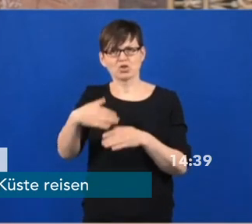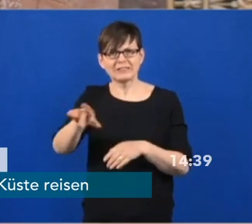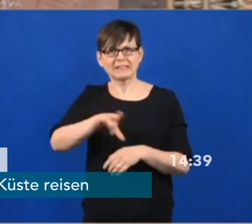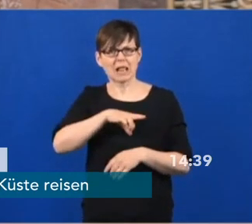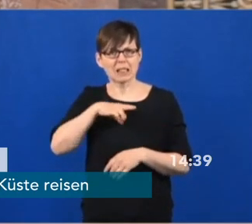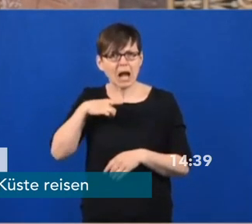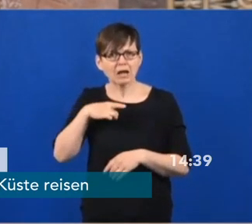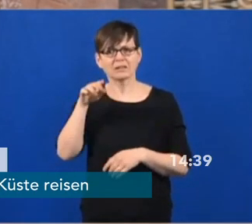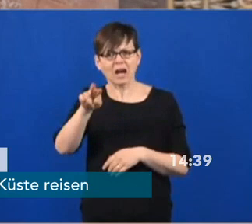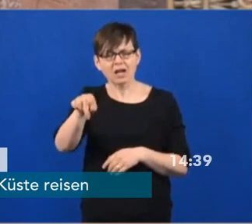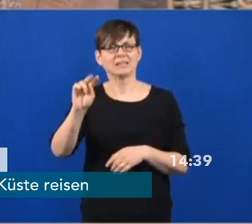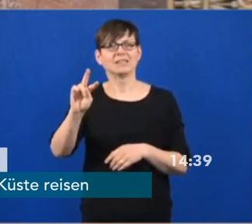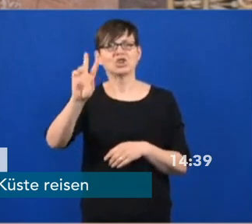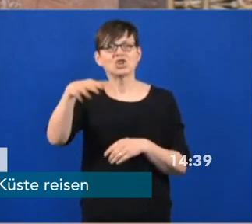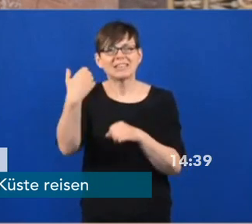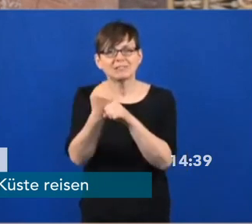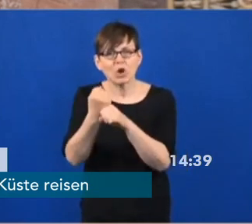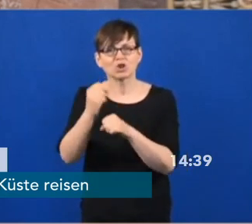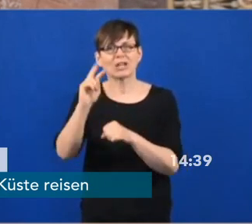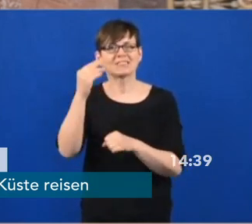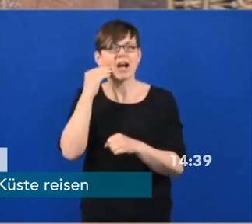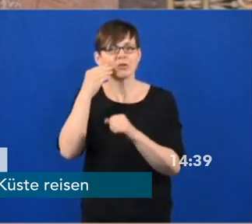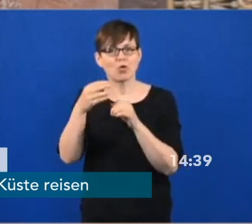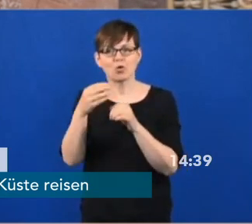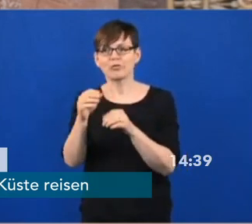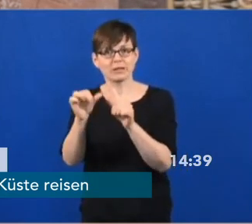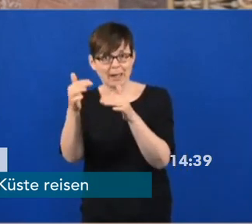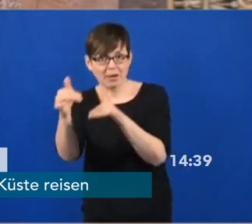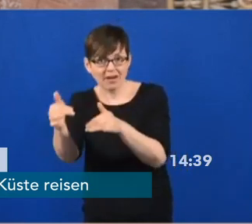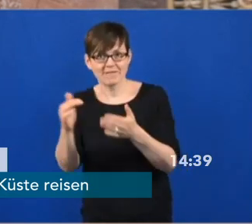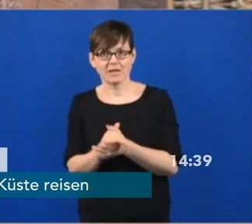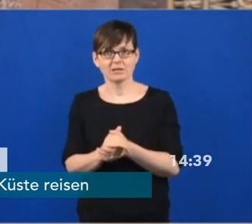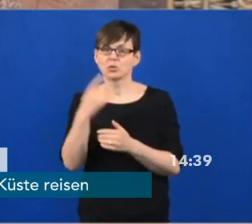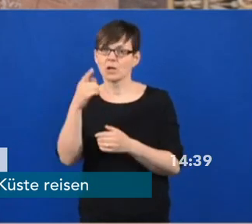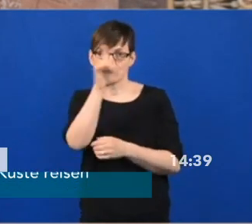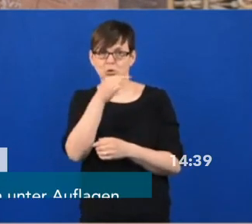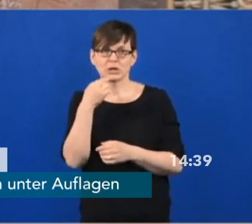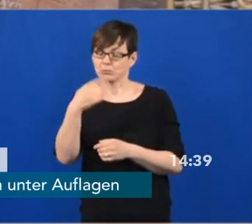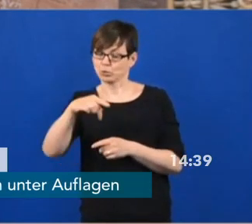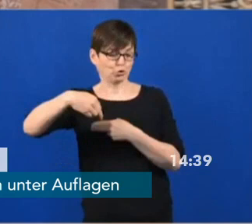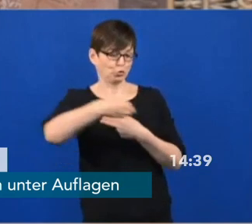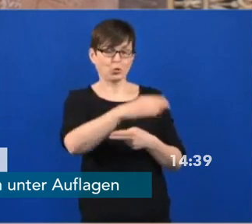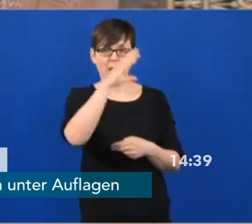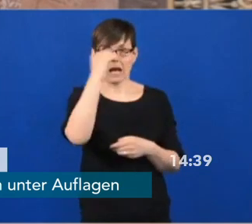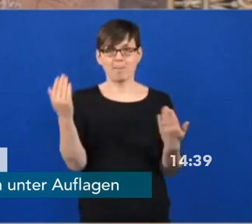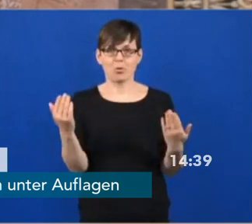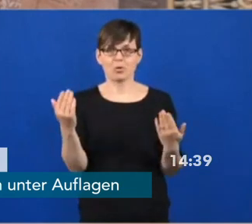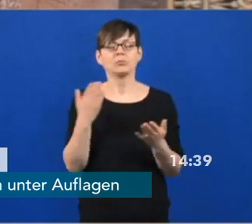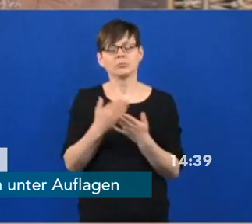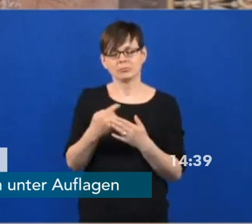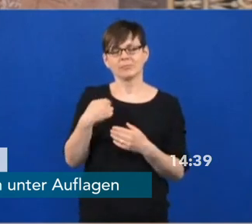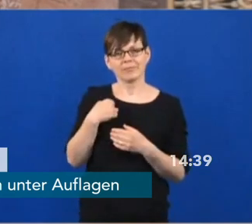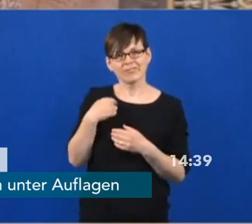Hamburg zurückgewiesen wurden, auch diese Einzelfälle wurden von Herrn Günther und mir entsprechend als